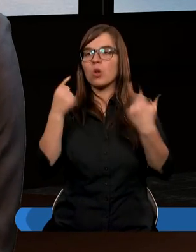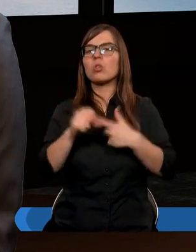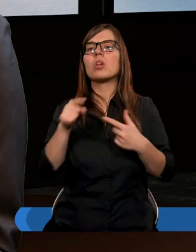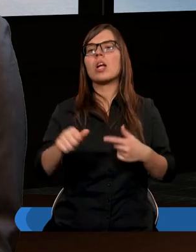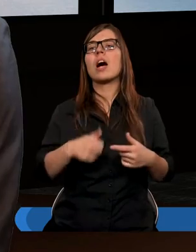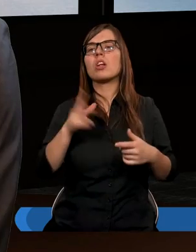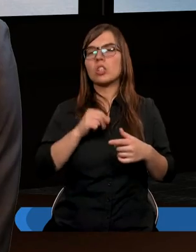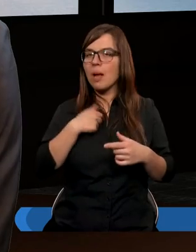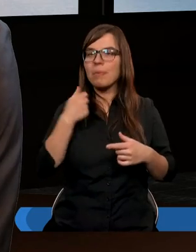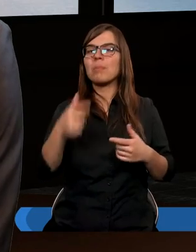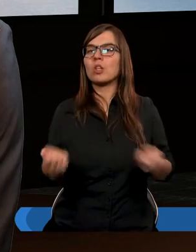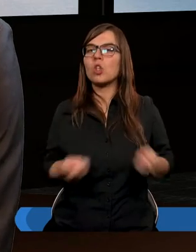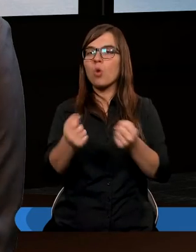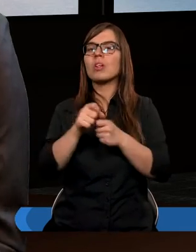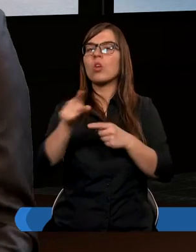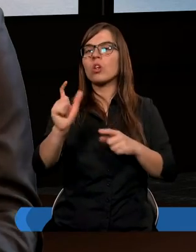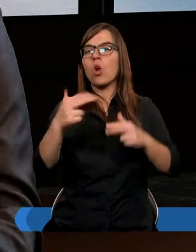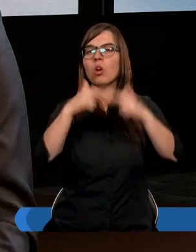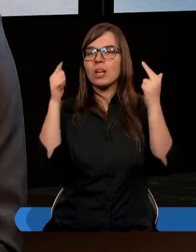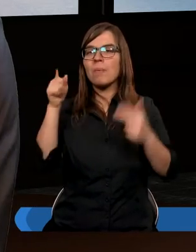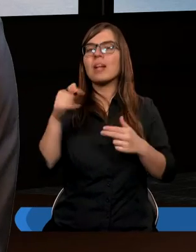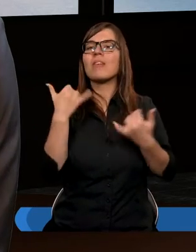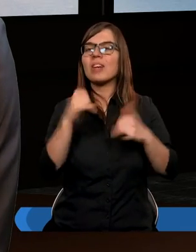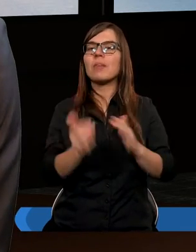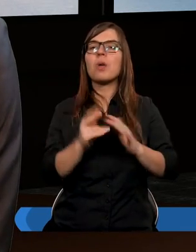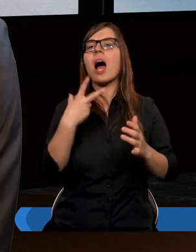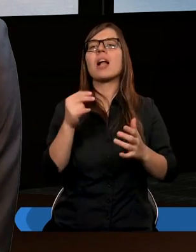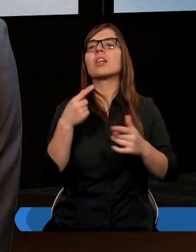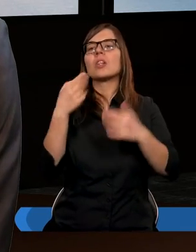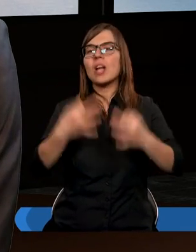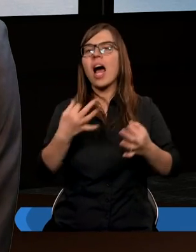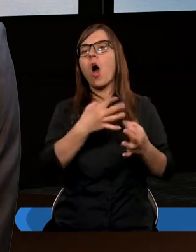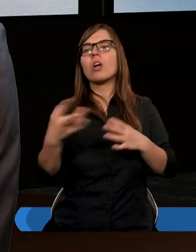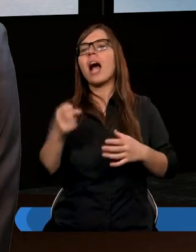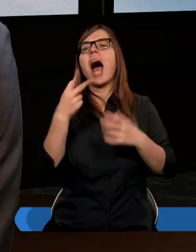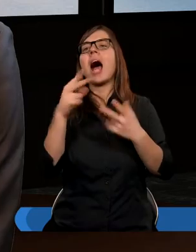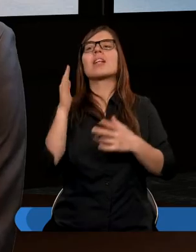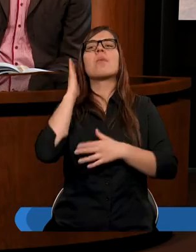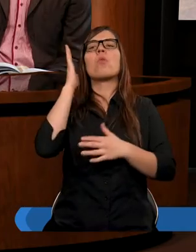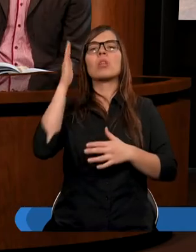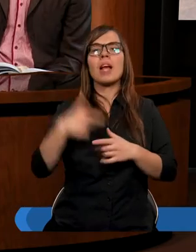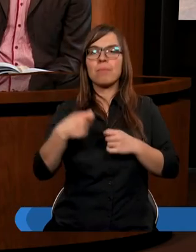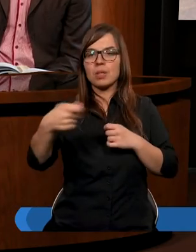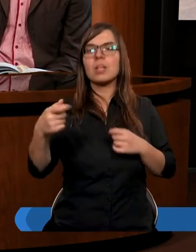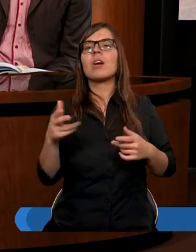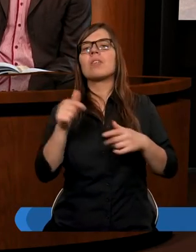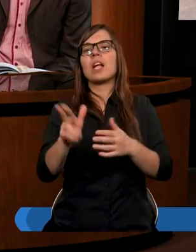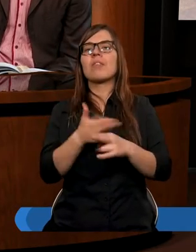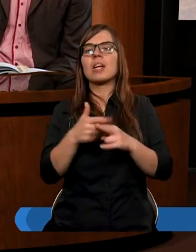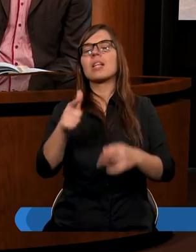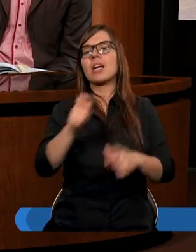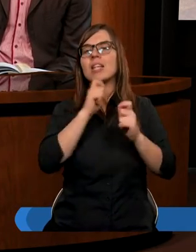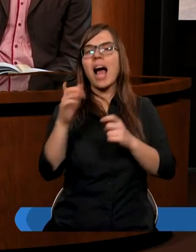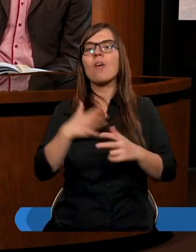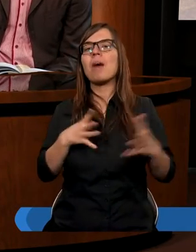od razu do tego w ten sposób podchodzili, a nie dopiero kiedyś przekonując się. Zgoda. Jeszcze wtedy, kiedy tych